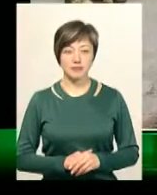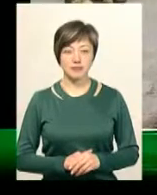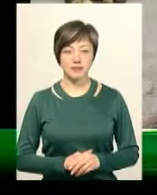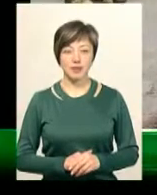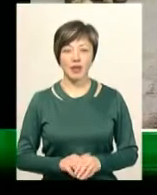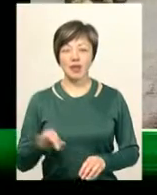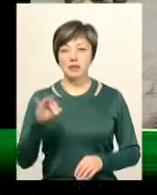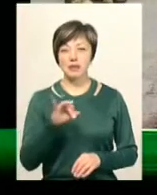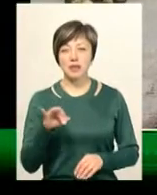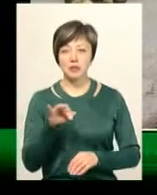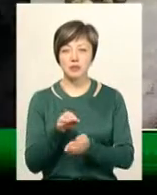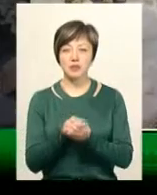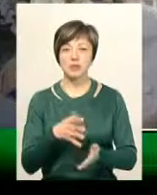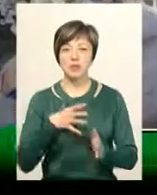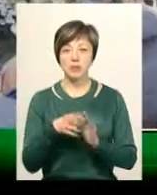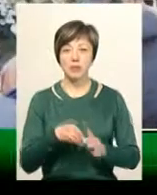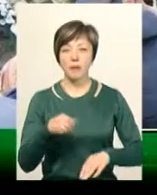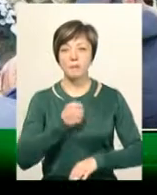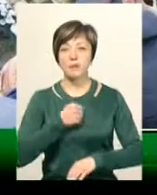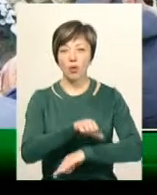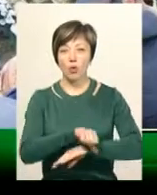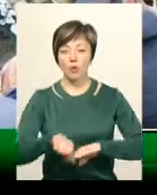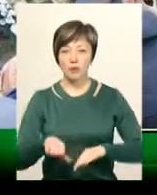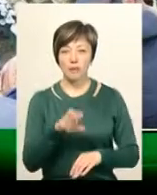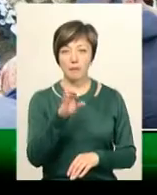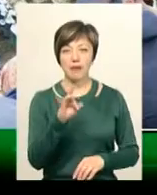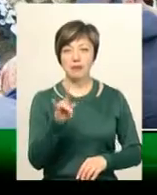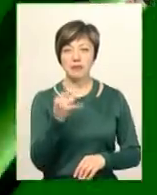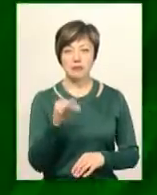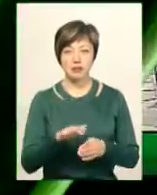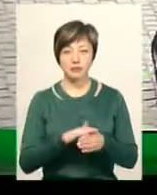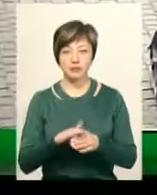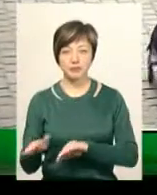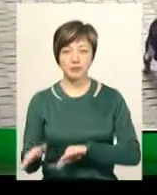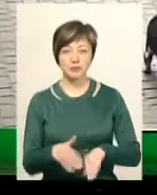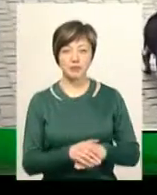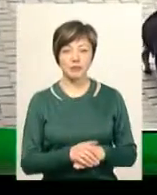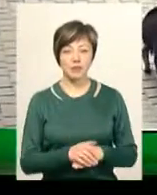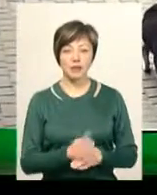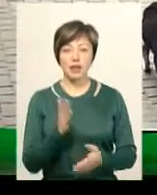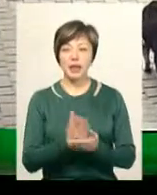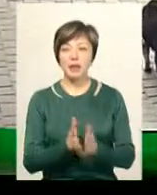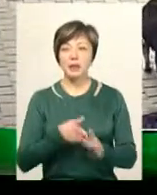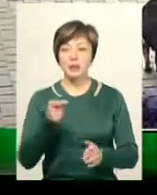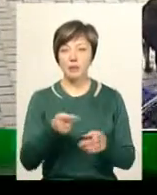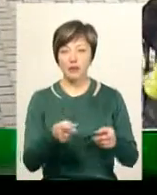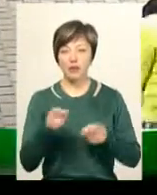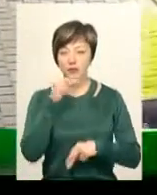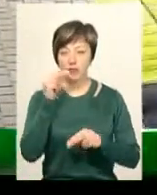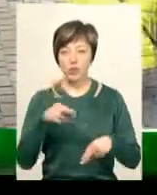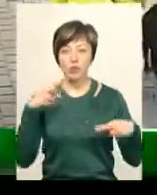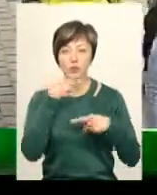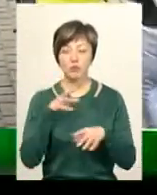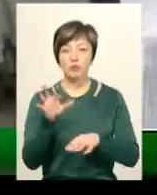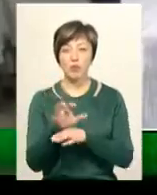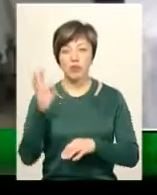Візяславі попрощалися з загиблим прикордонником Вадимом Березенським. Є петиція про притягнення винних в отруєнні собак